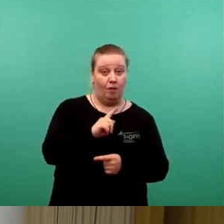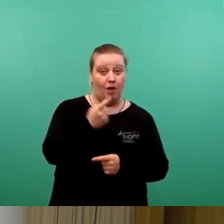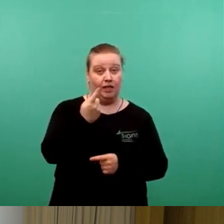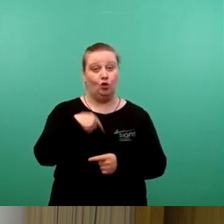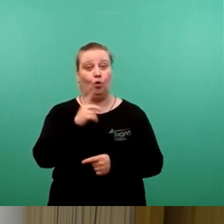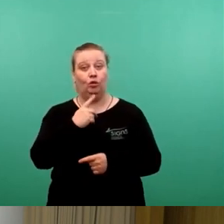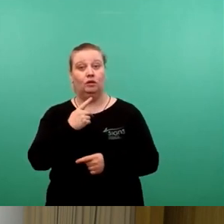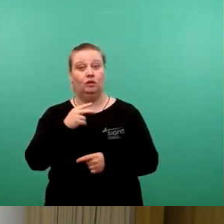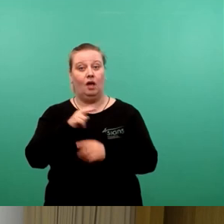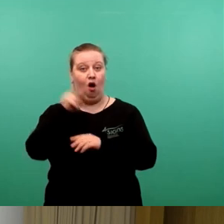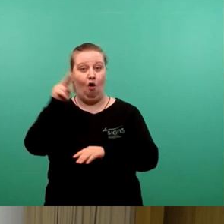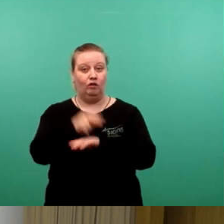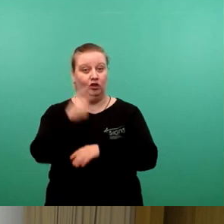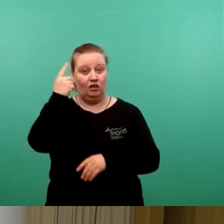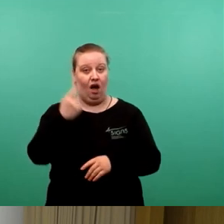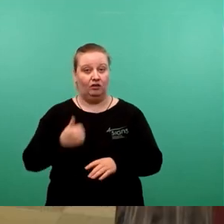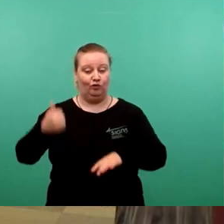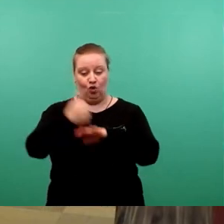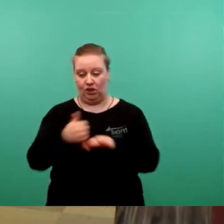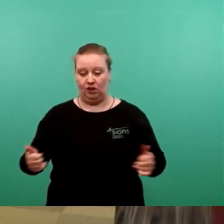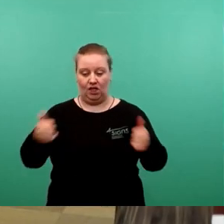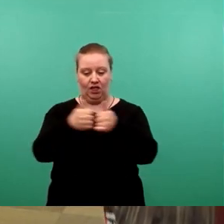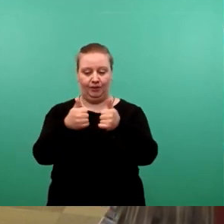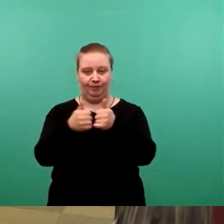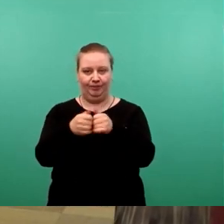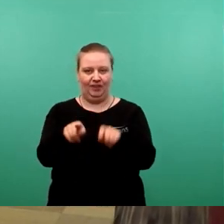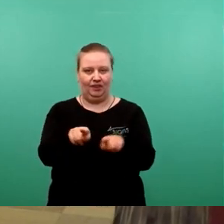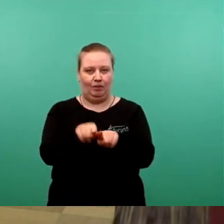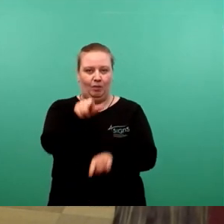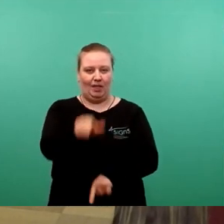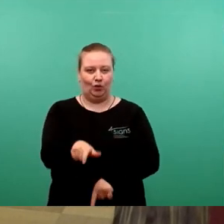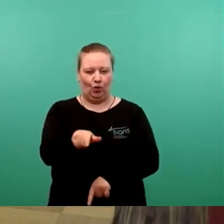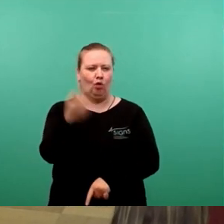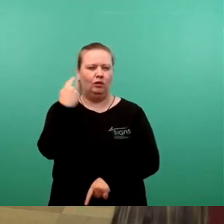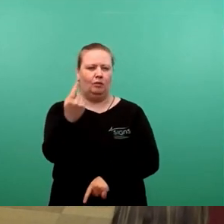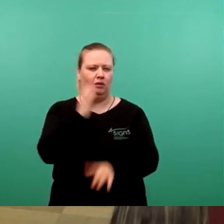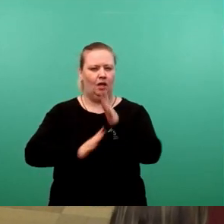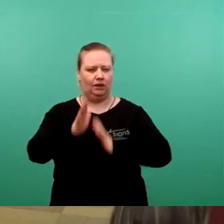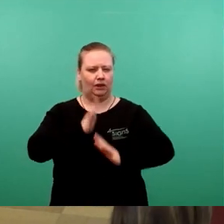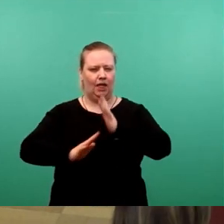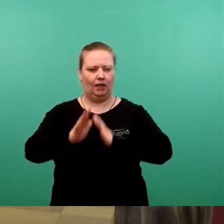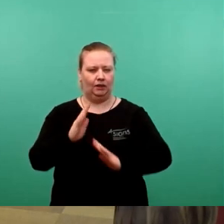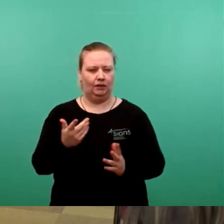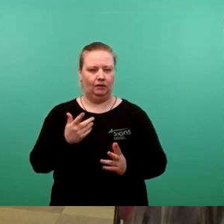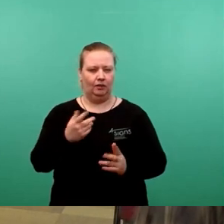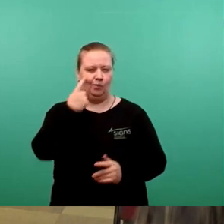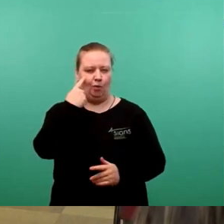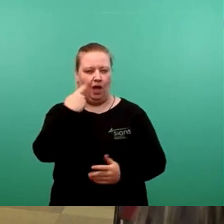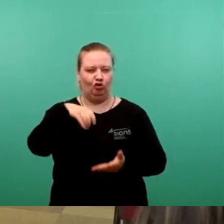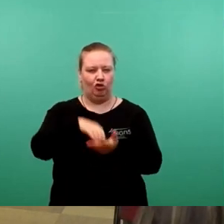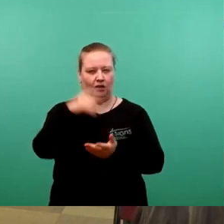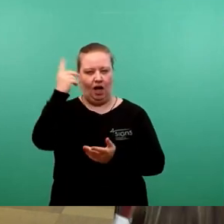Böder GmbH. Und es stellt sich natürlich jetzt schon die Frage, auch nach dem, was Sie vorhin gesagt haben, welchen Wert Stadtratsbeschlüsse